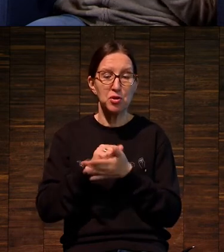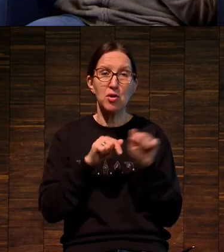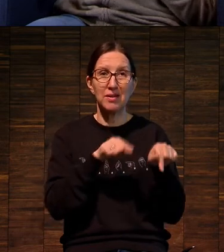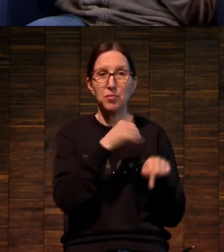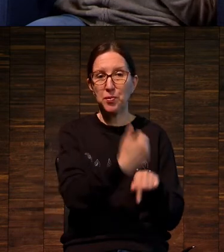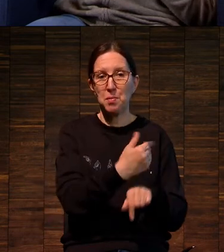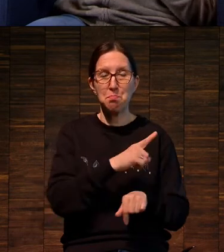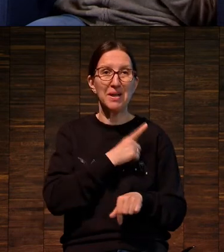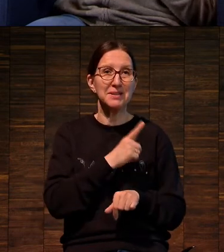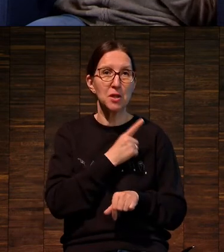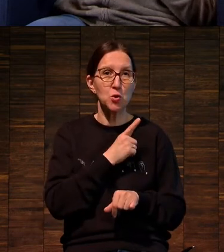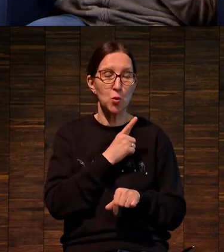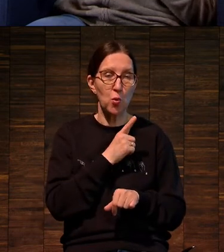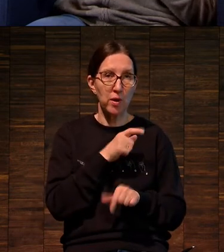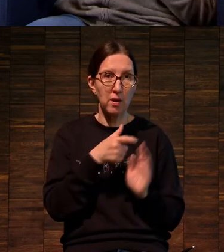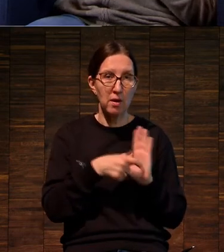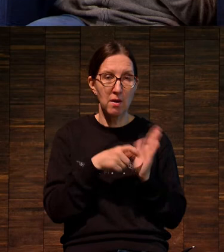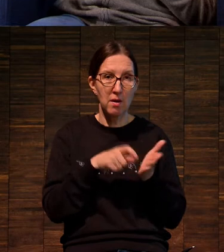мастерской